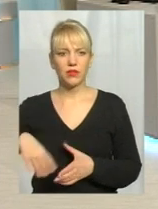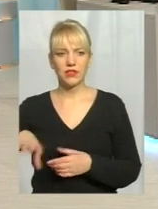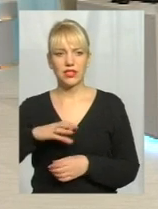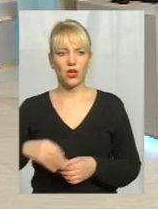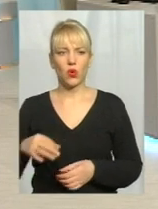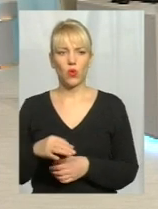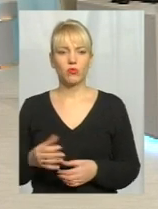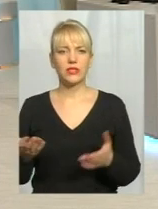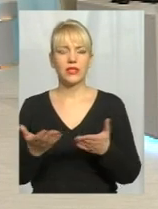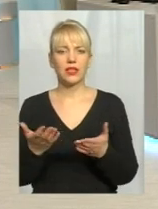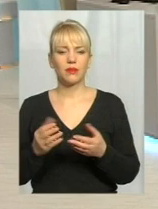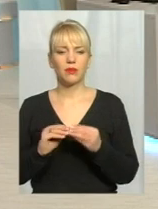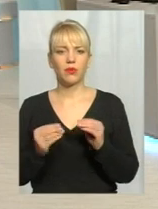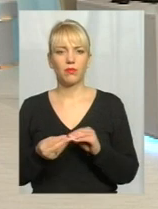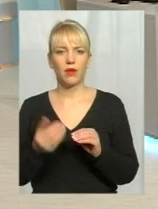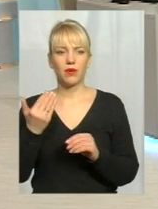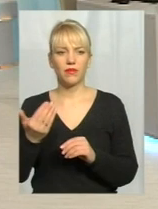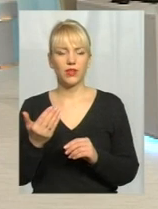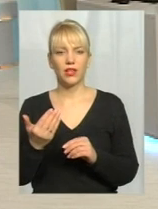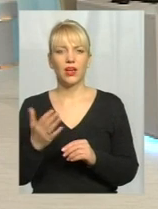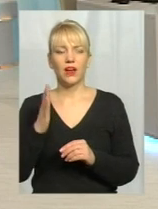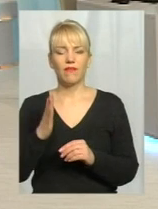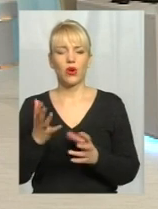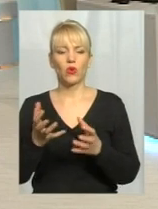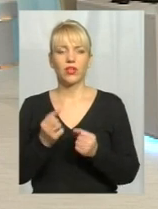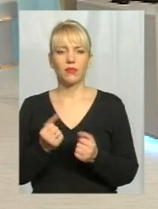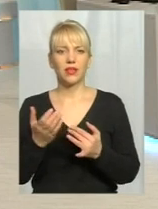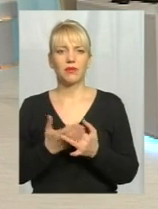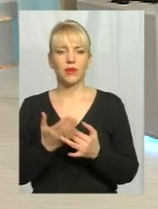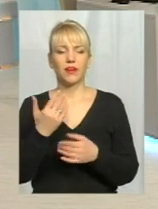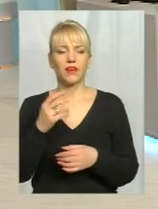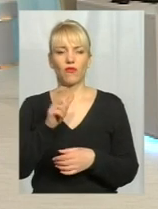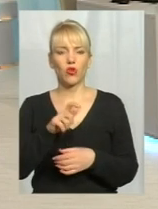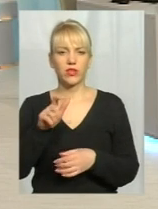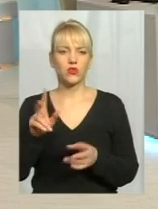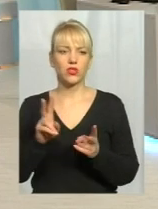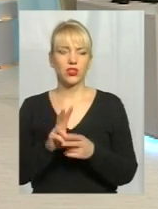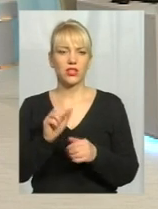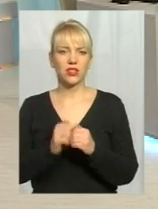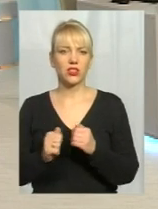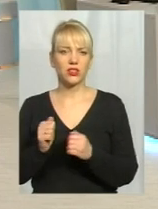з якими проблемами в отриманні пільг? Вони стикаються найчастіше.